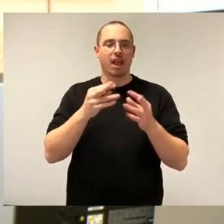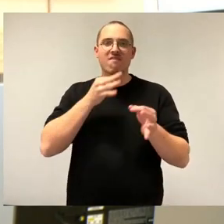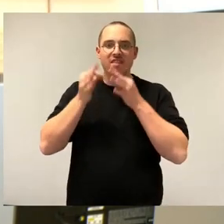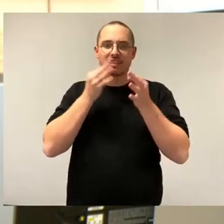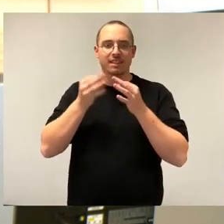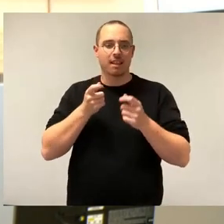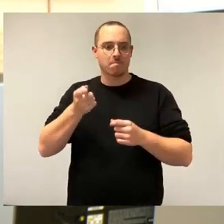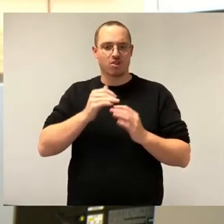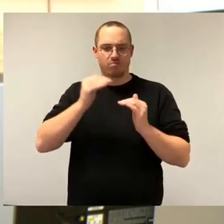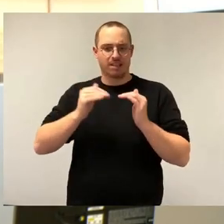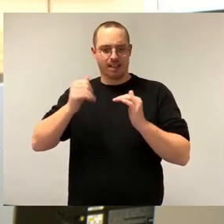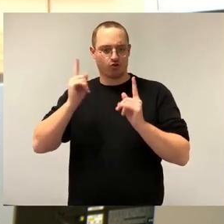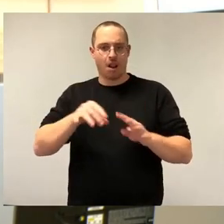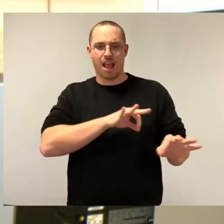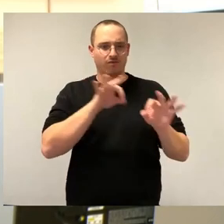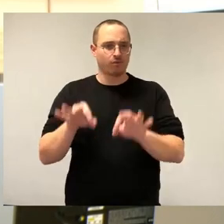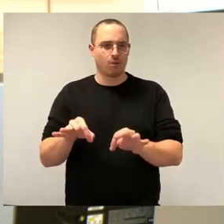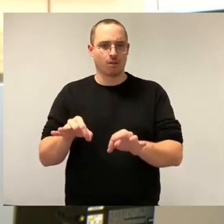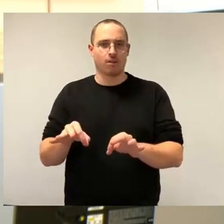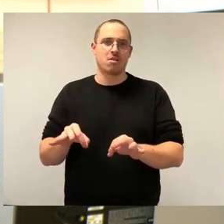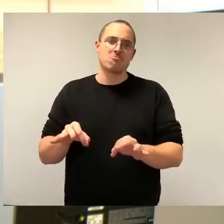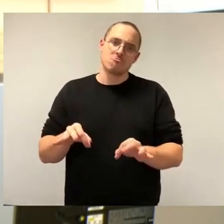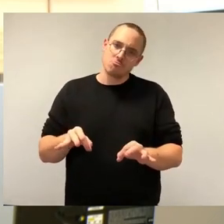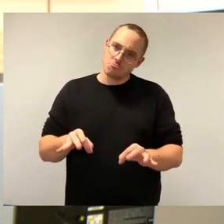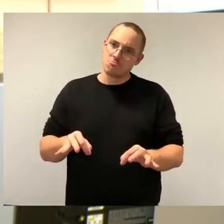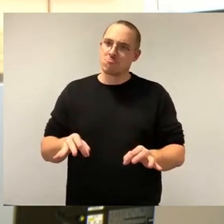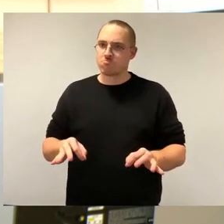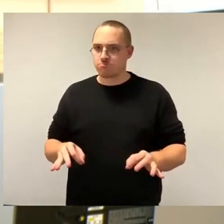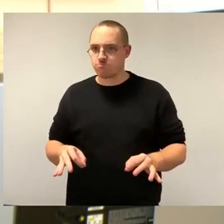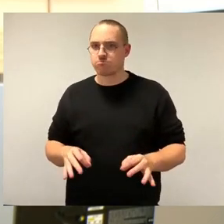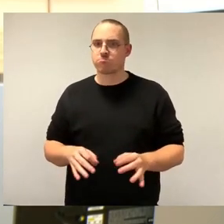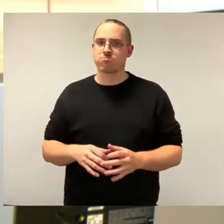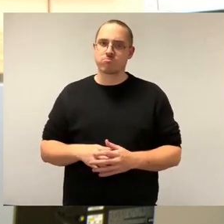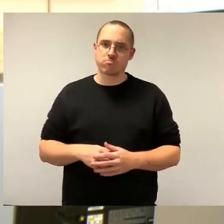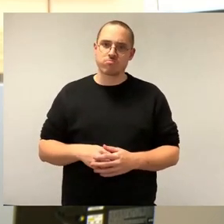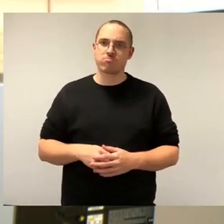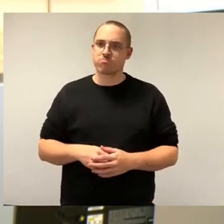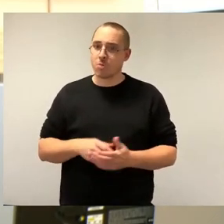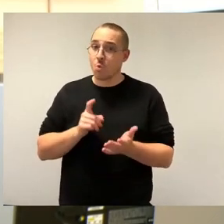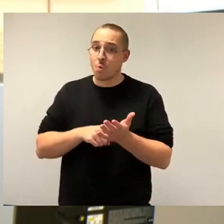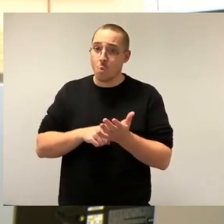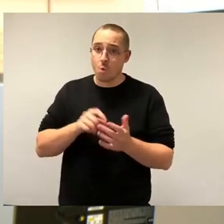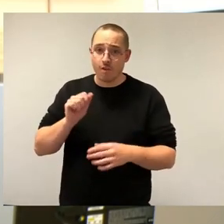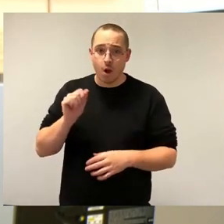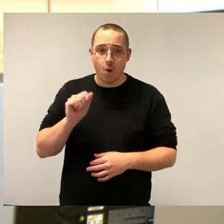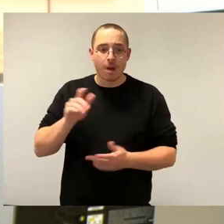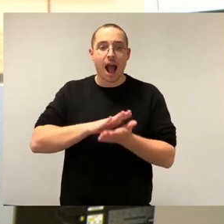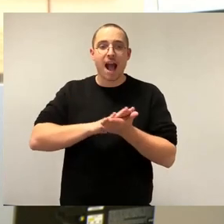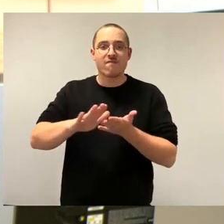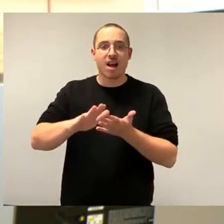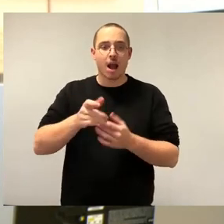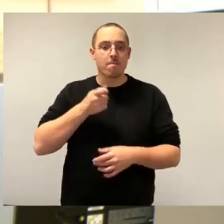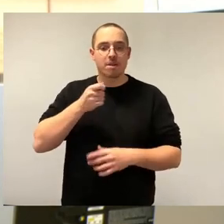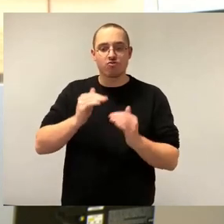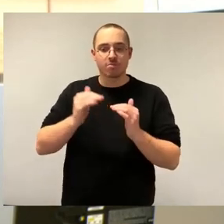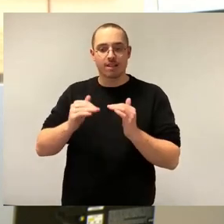ist aber keineswegs banal. Denn ein einfacher Mietspiegel ist viel leichter angreifbar. Aber das passiert auch.